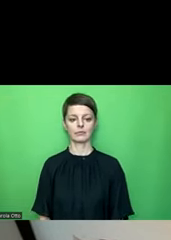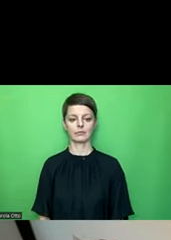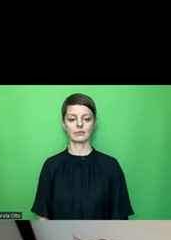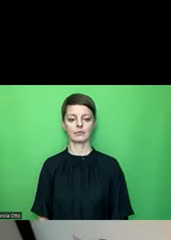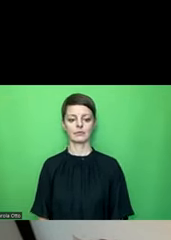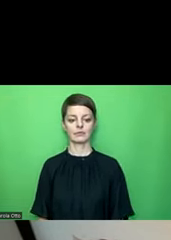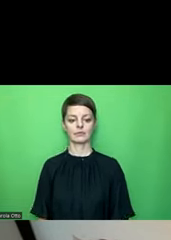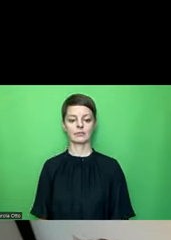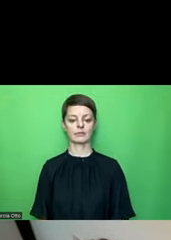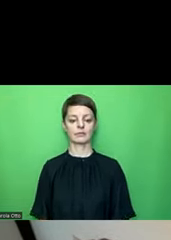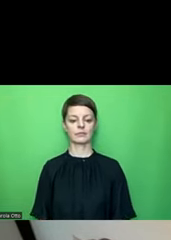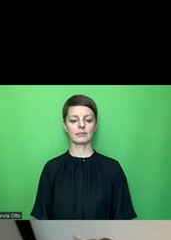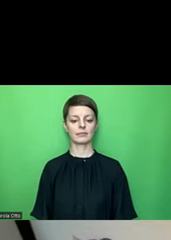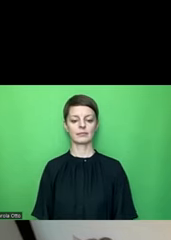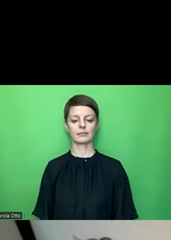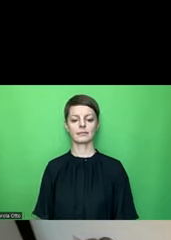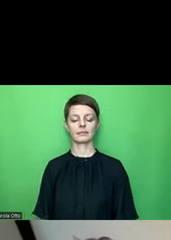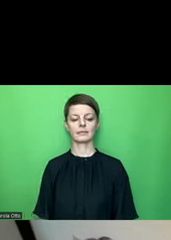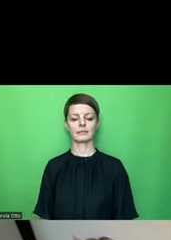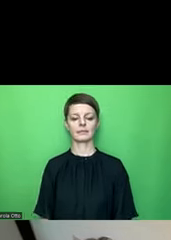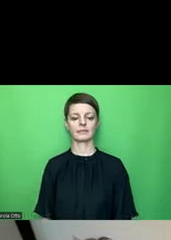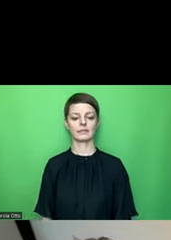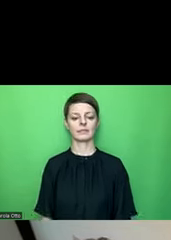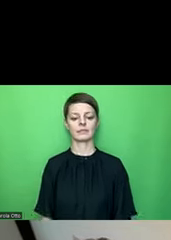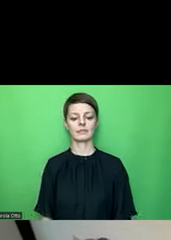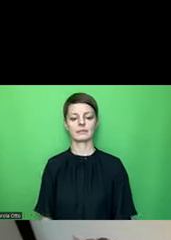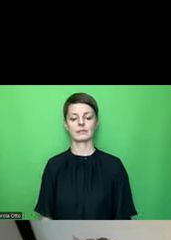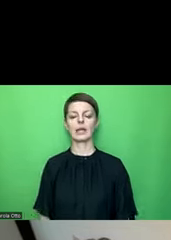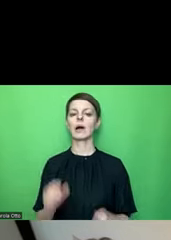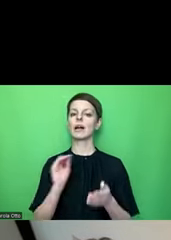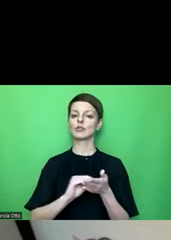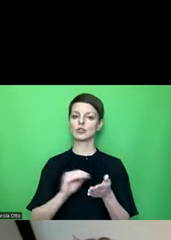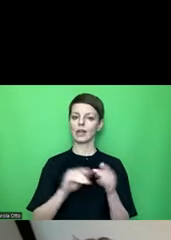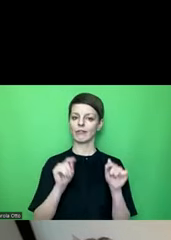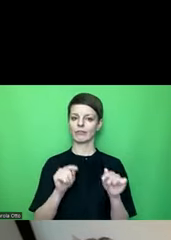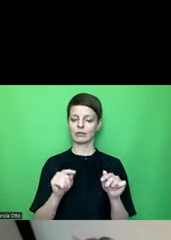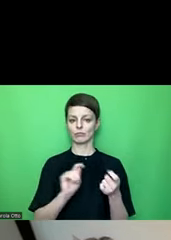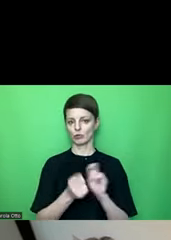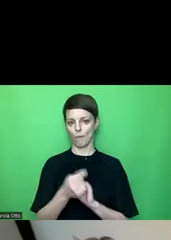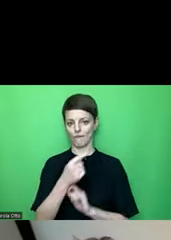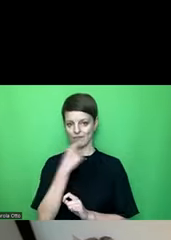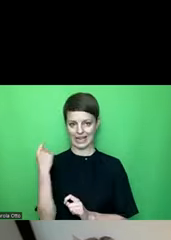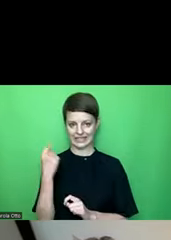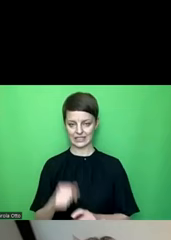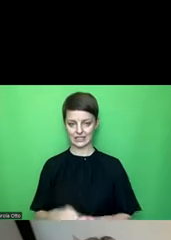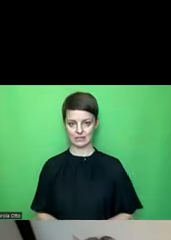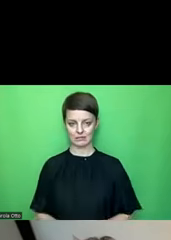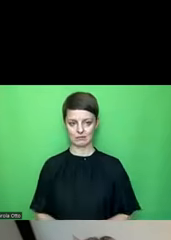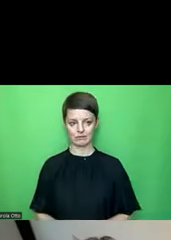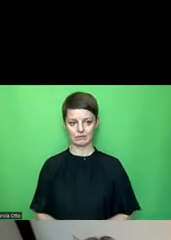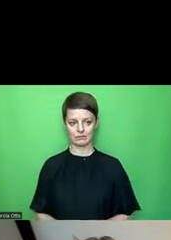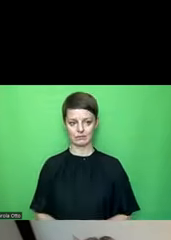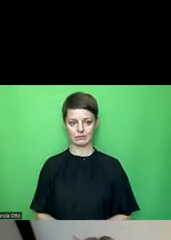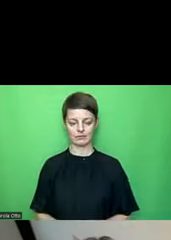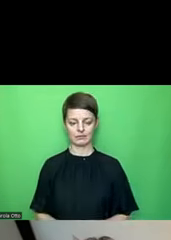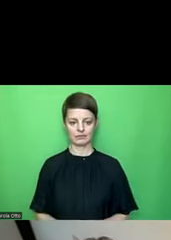Dann muss ich aber auch natürlich die Schrift da drin weiß machen, damit es wieder funktioniert. Also Sie sehen, man